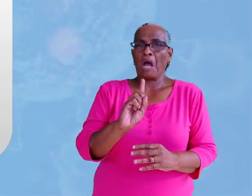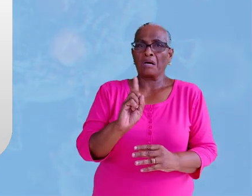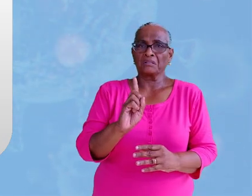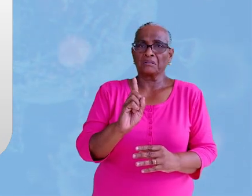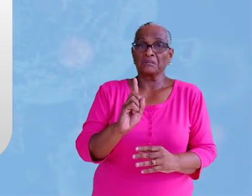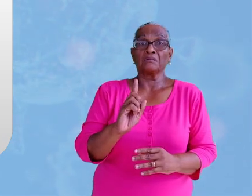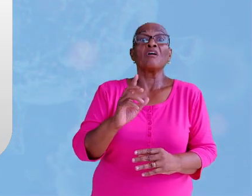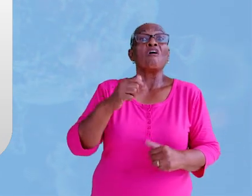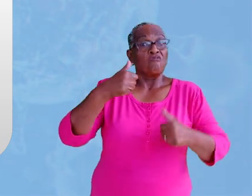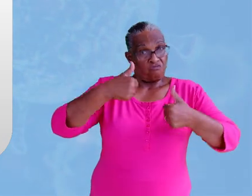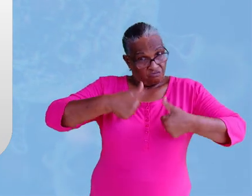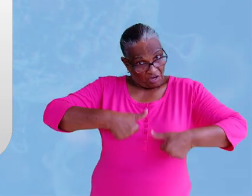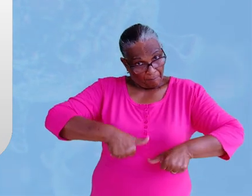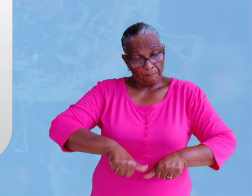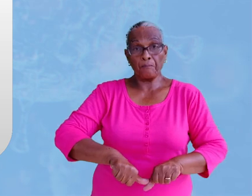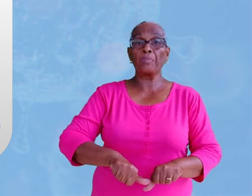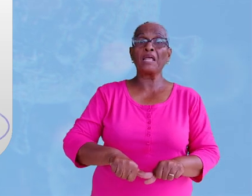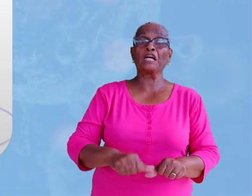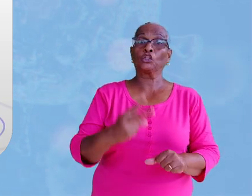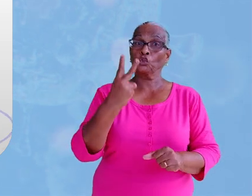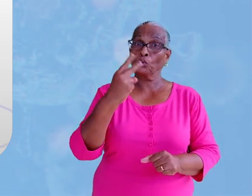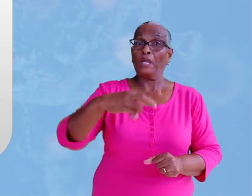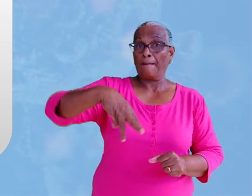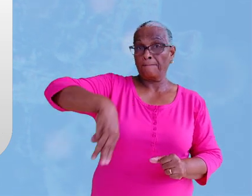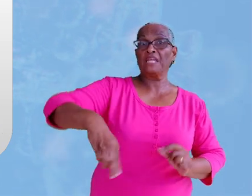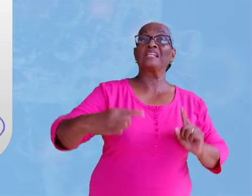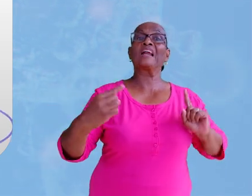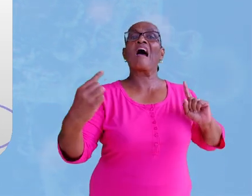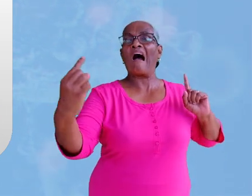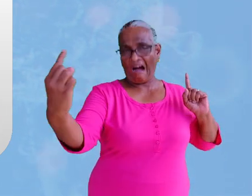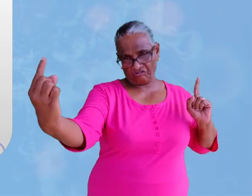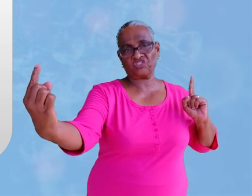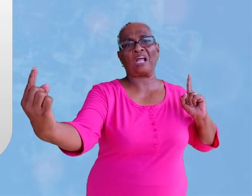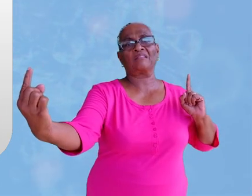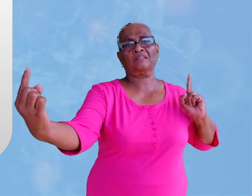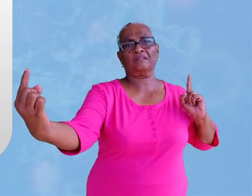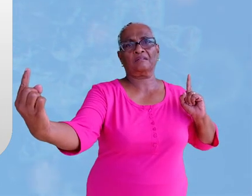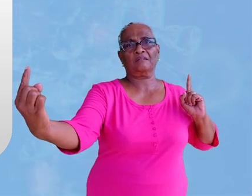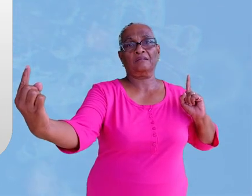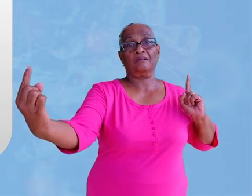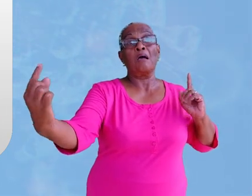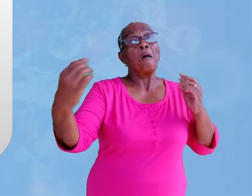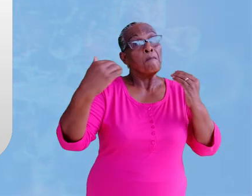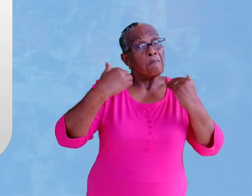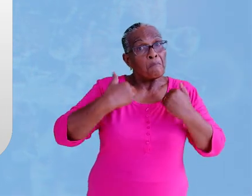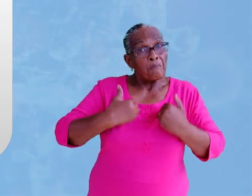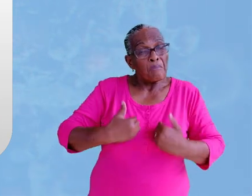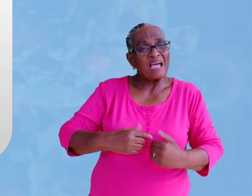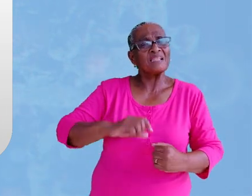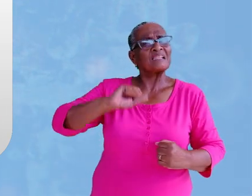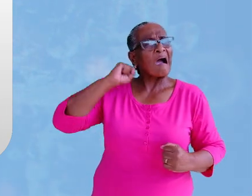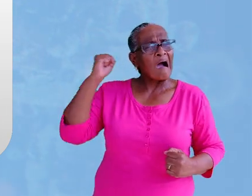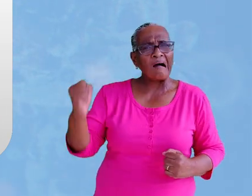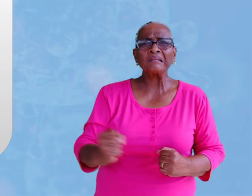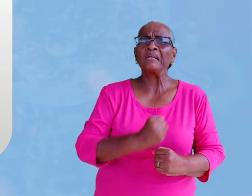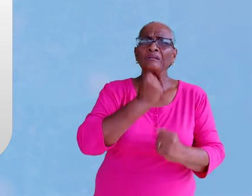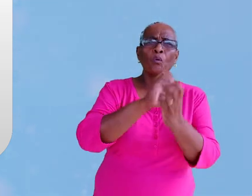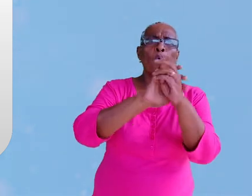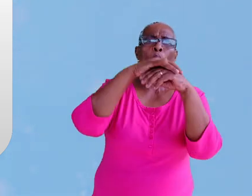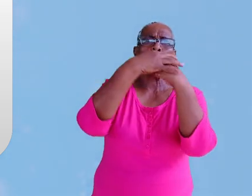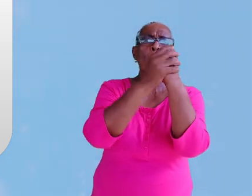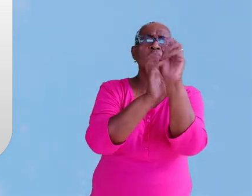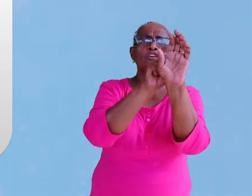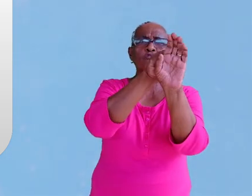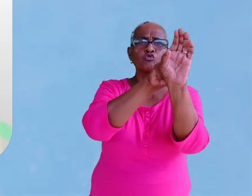Men werd verplicht om zich te houden aan 2 meter social distancing. Men moest vooral steeds de handen